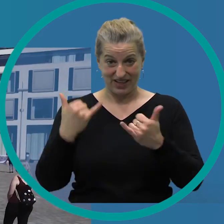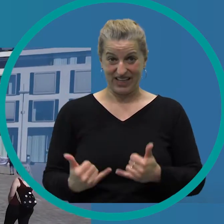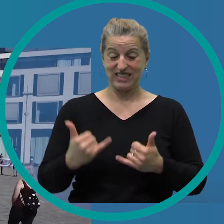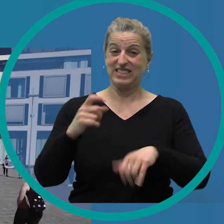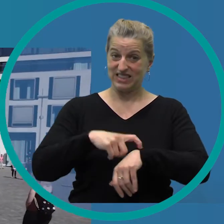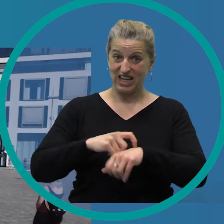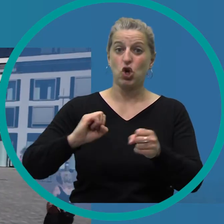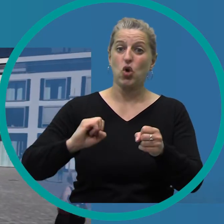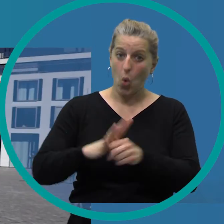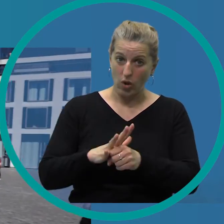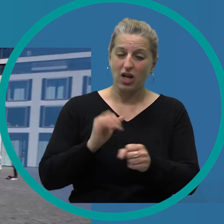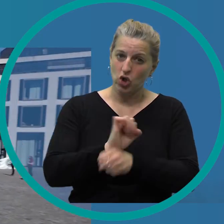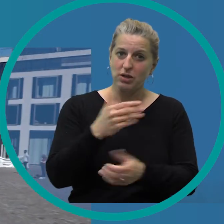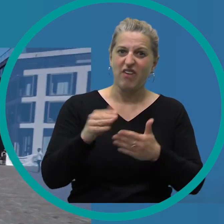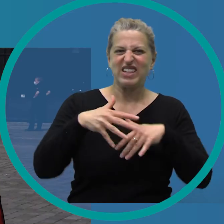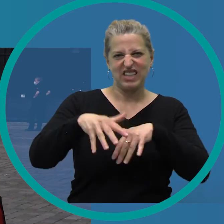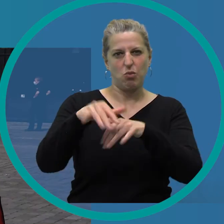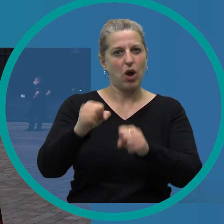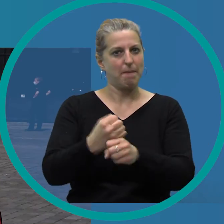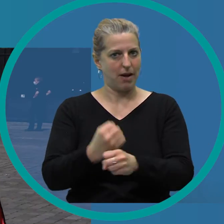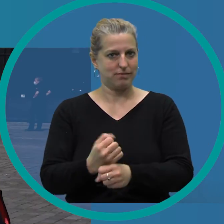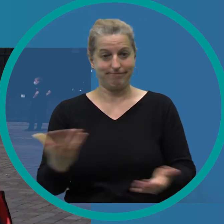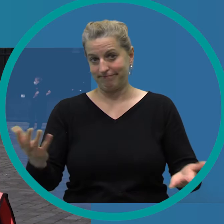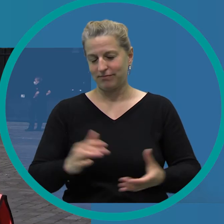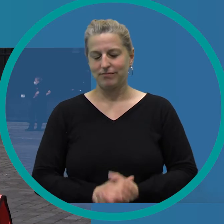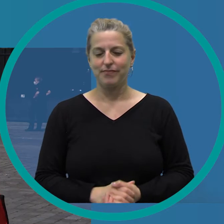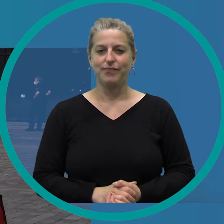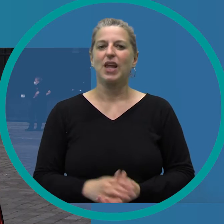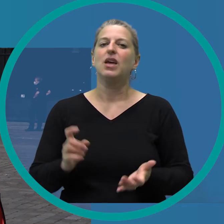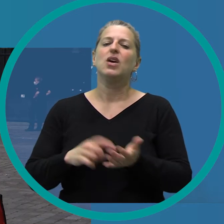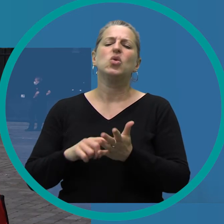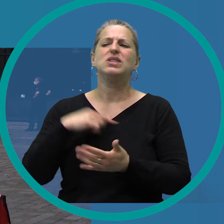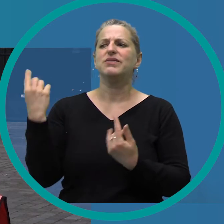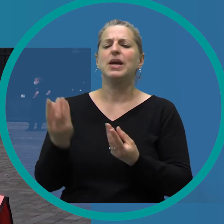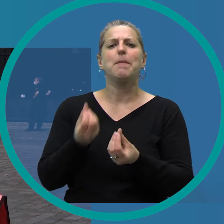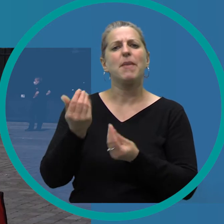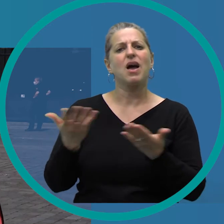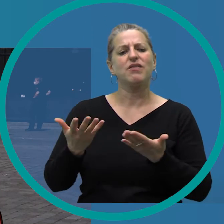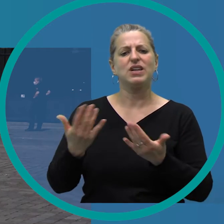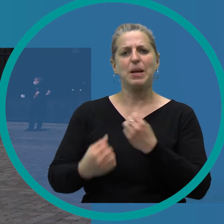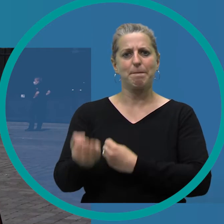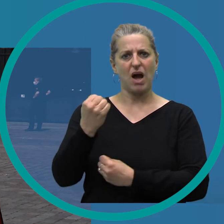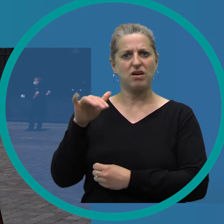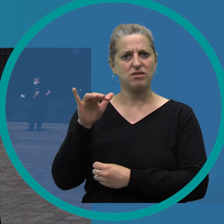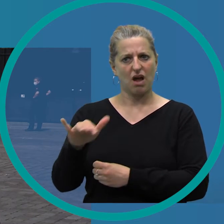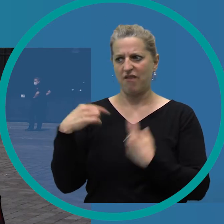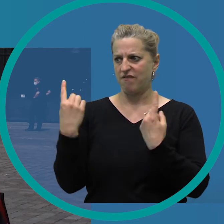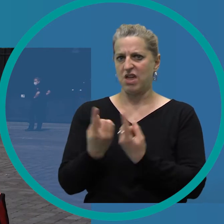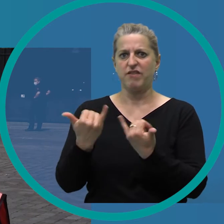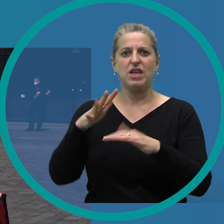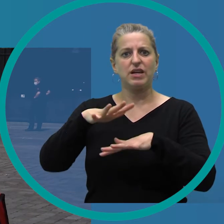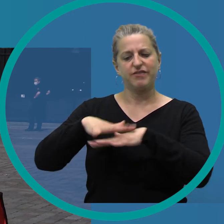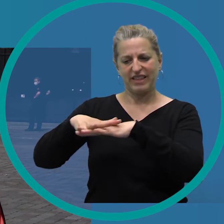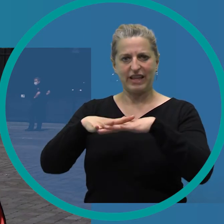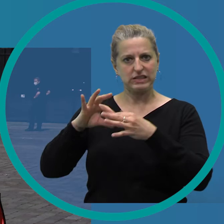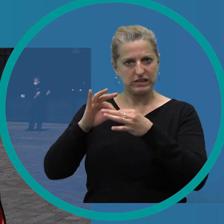von Corona wichtig ist, weiter demonstrieren zu können. Wir haben natürlich gemerkt, dass unsere komplette Machtbasis im Prinzip darauf beruht, dass wir Menschen